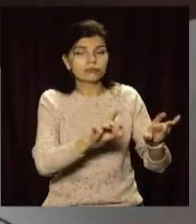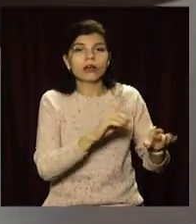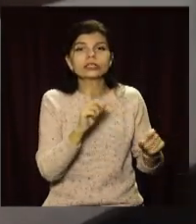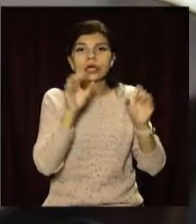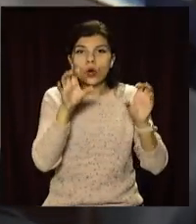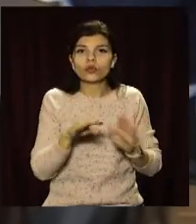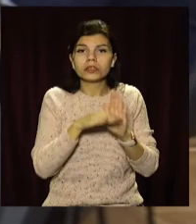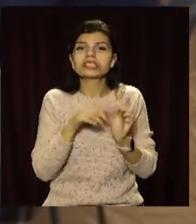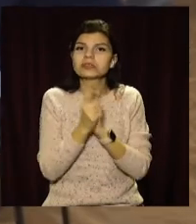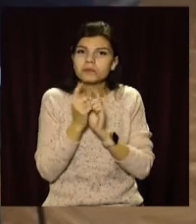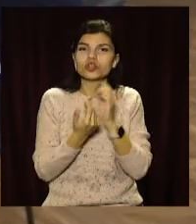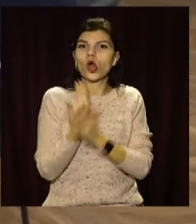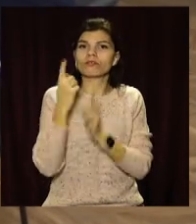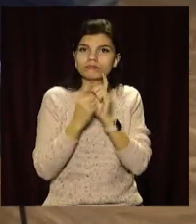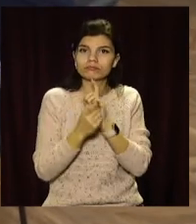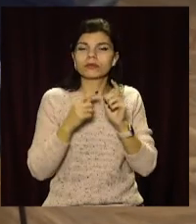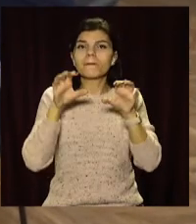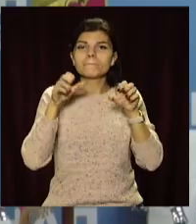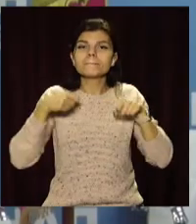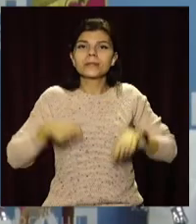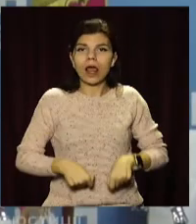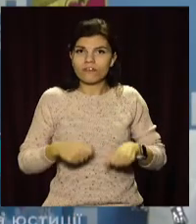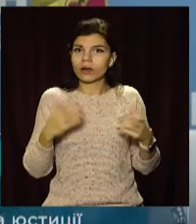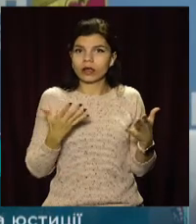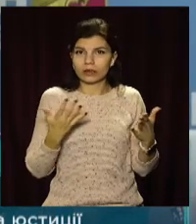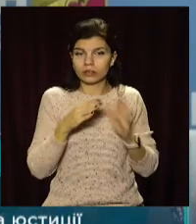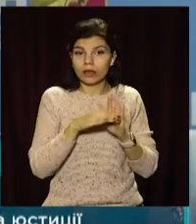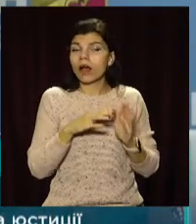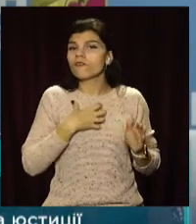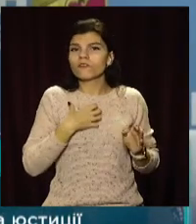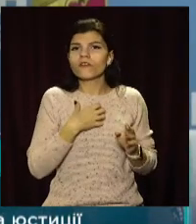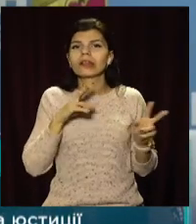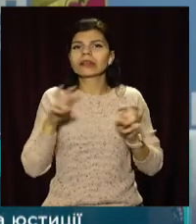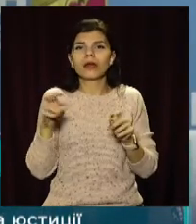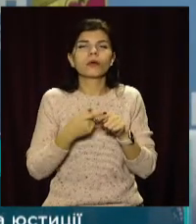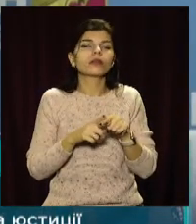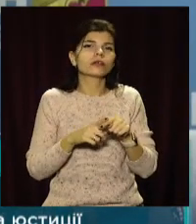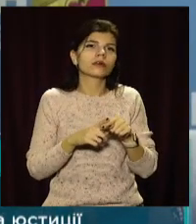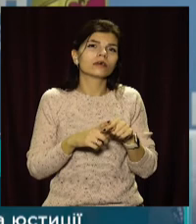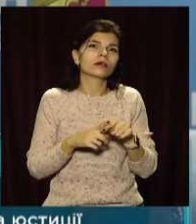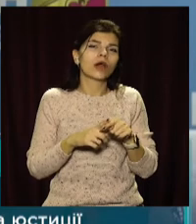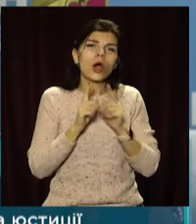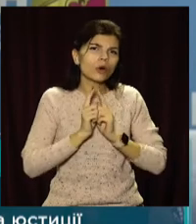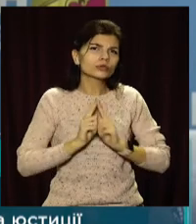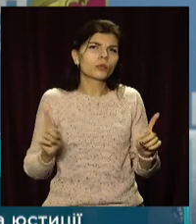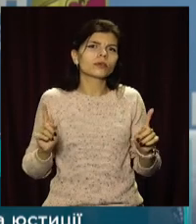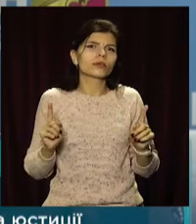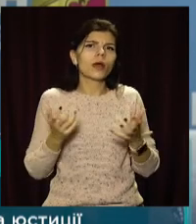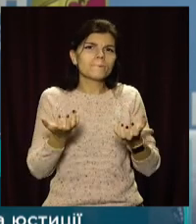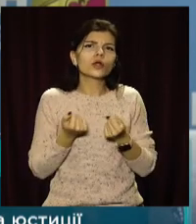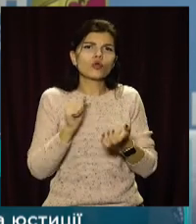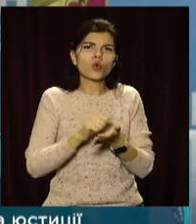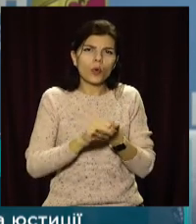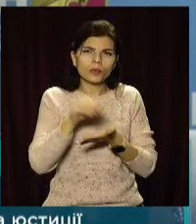законодавчі зміни та пояснює правові нюанси. Основні теми семінара – в нас в особливості прийому